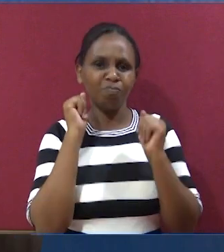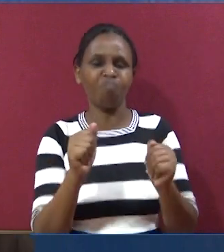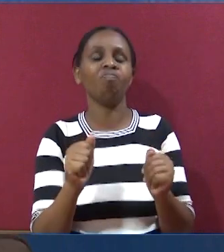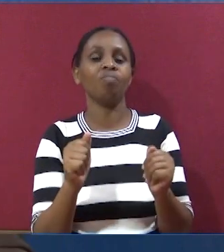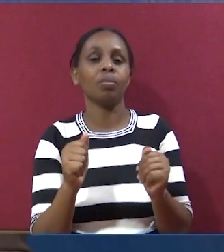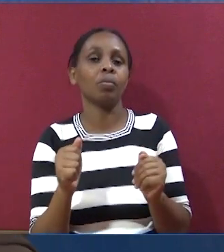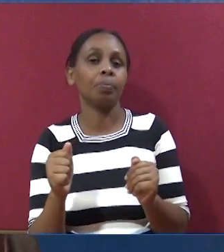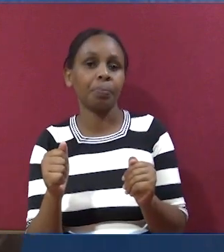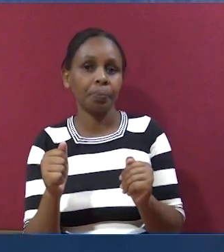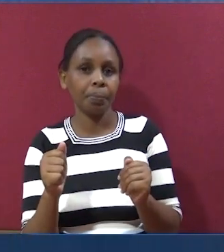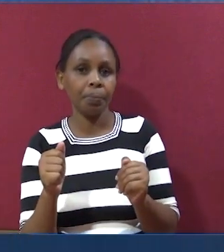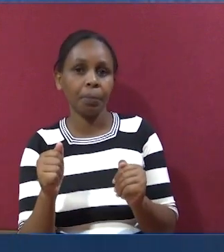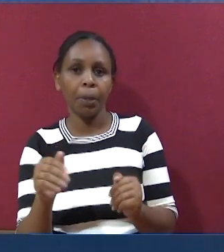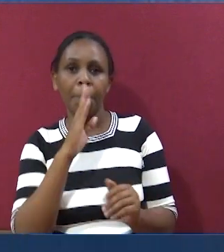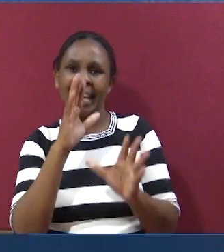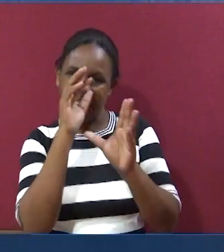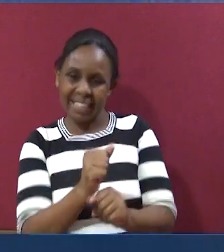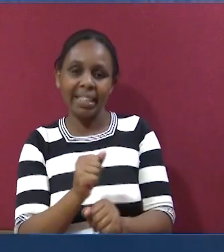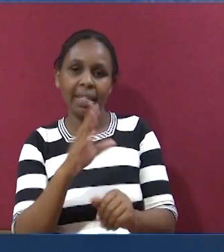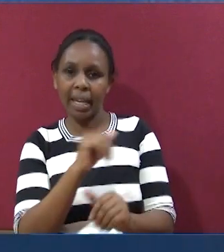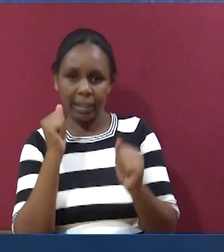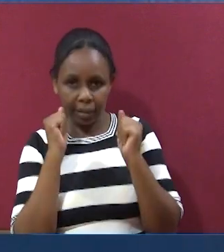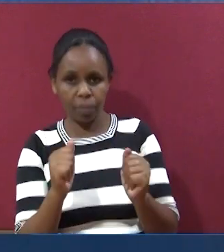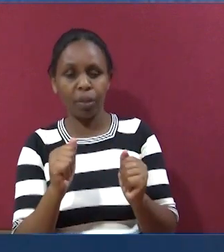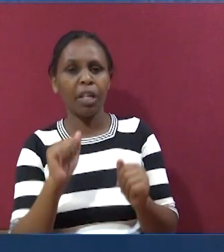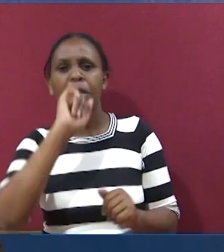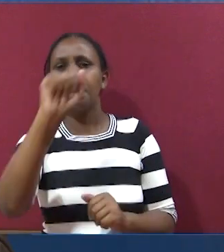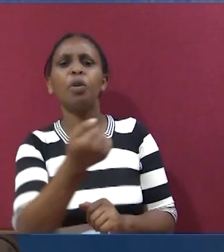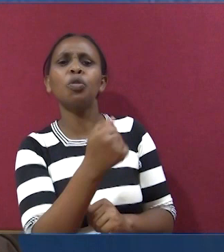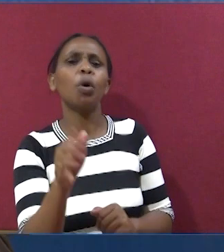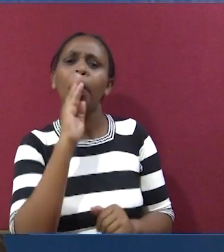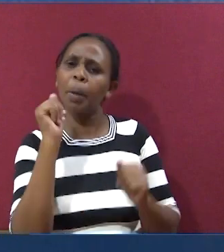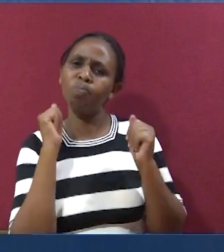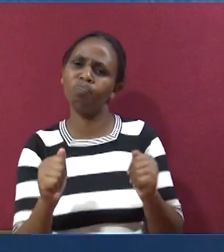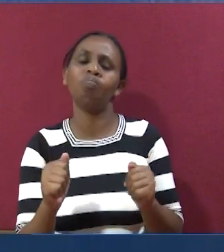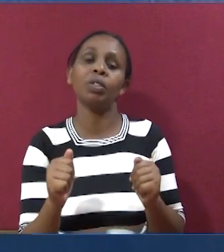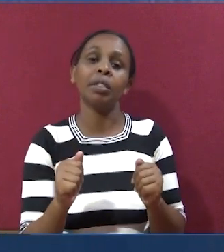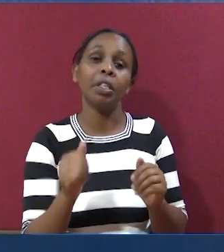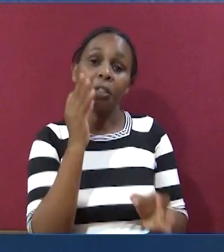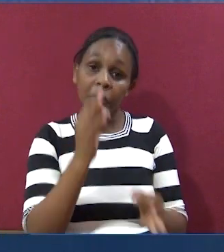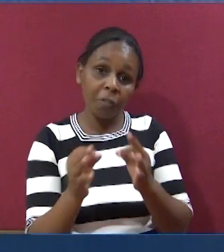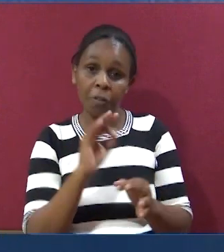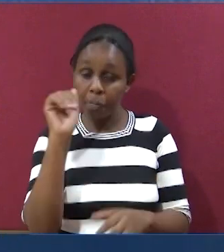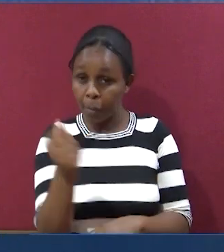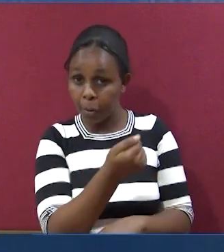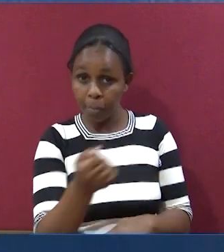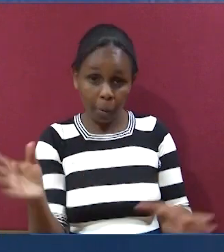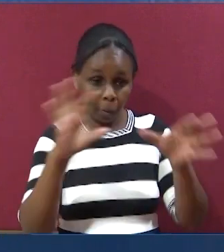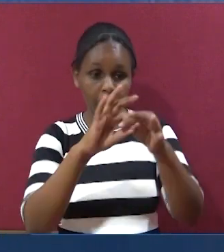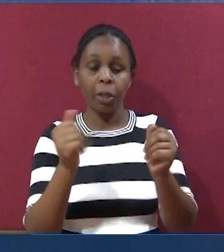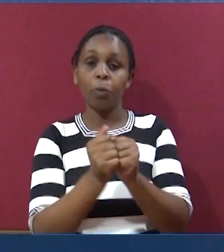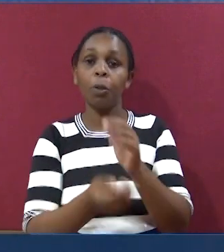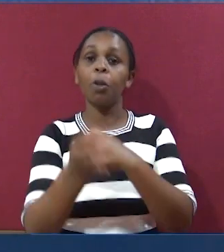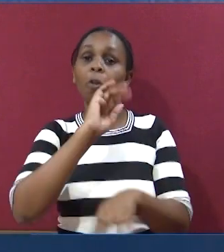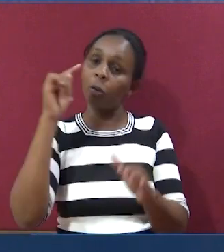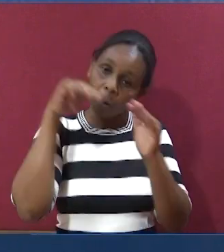uwe, odari, na suja. Uwe, odari, na suja. Uwezi, kuwa suja, na kuwa odari, kama